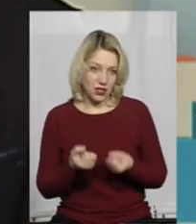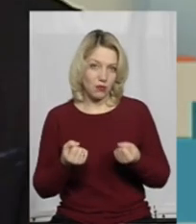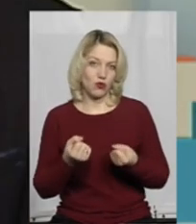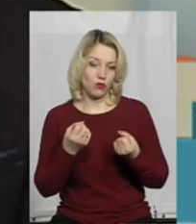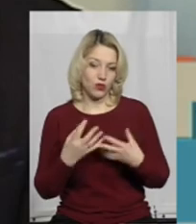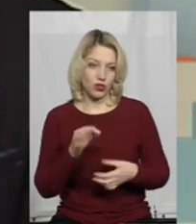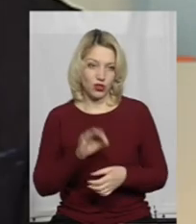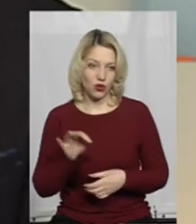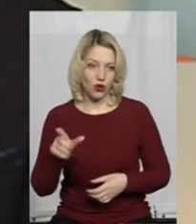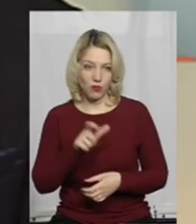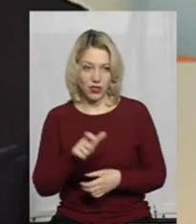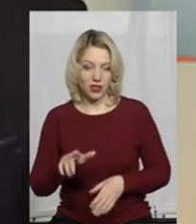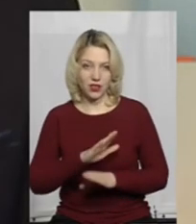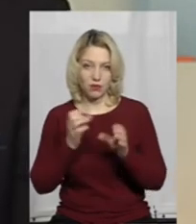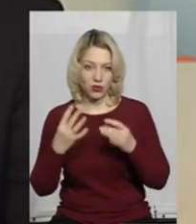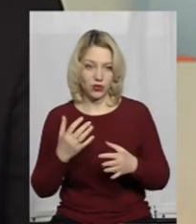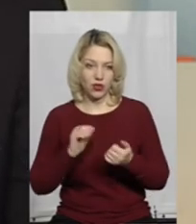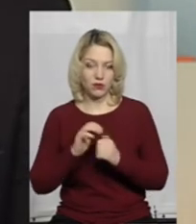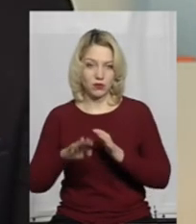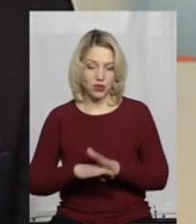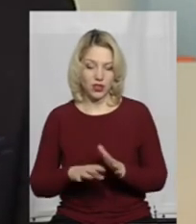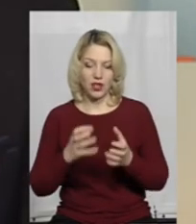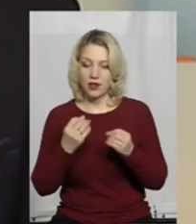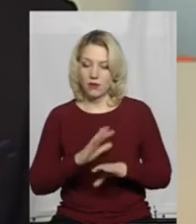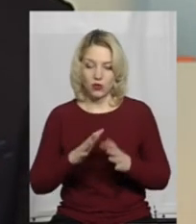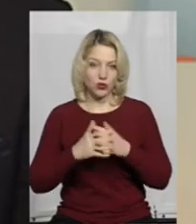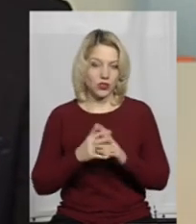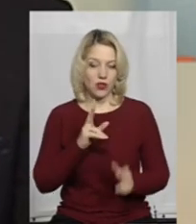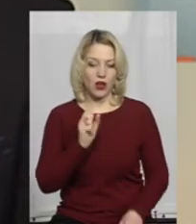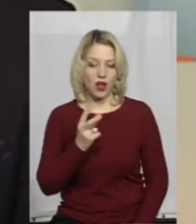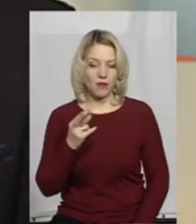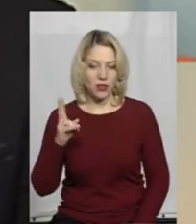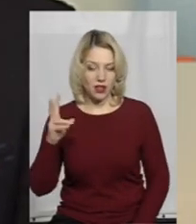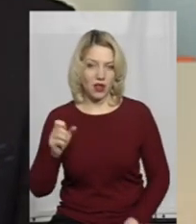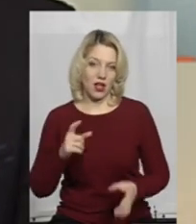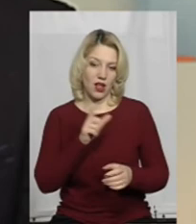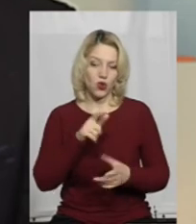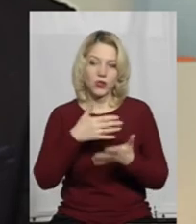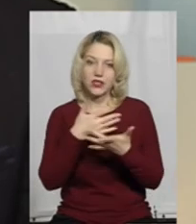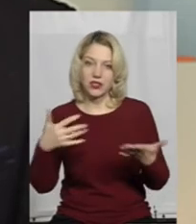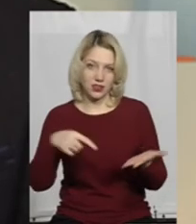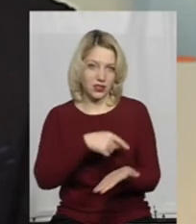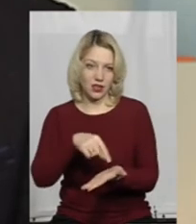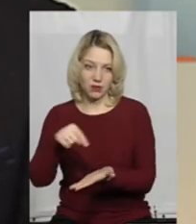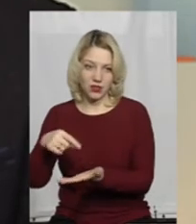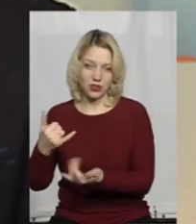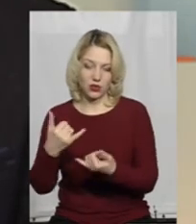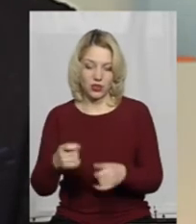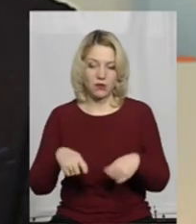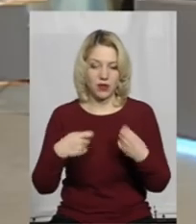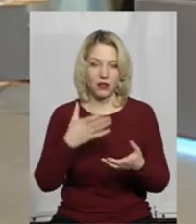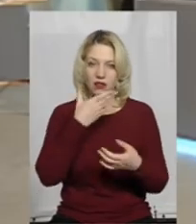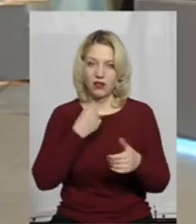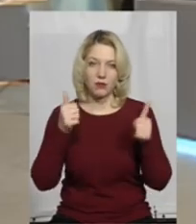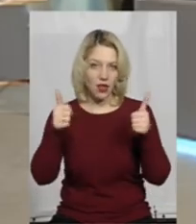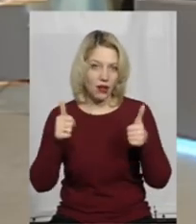прості громадяни, і не тільки міста Кам'янце-Подільськ, і не тільки села Кам'янка, а нас підтримують люди з різних міст. Нам сьогодні передали дуже гарні